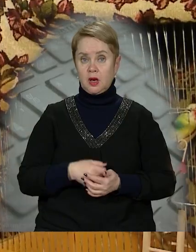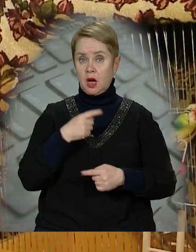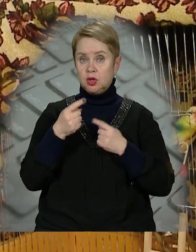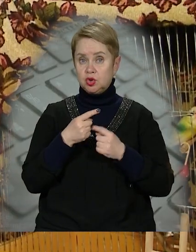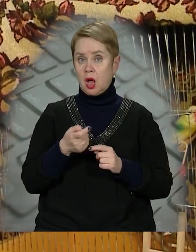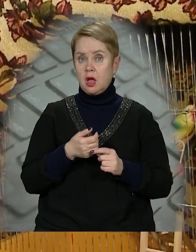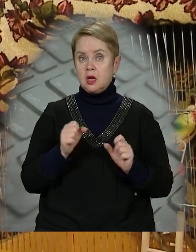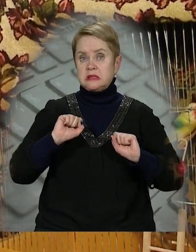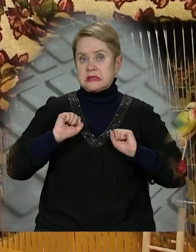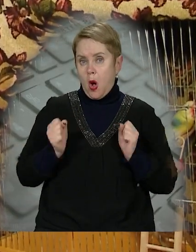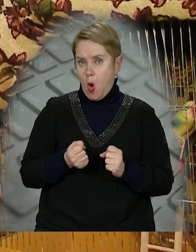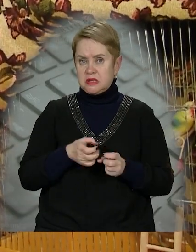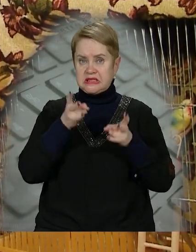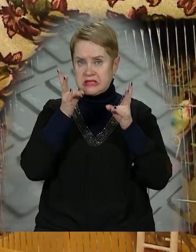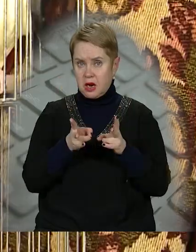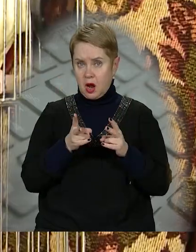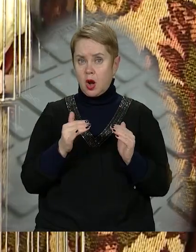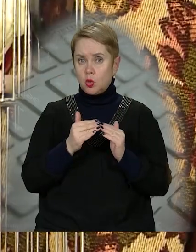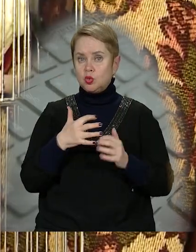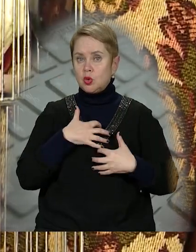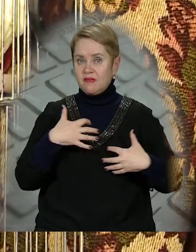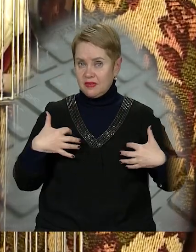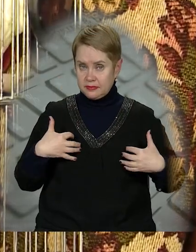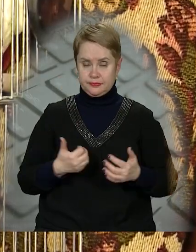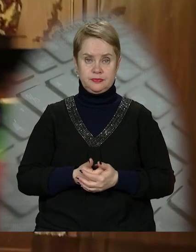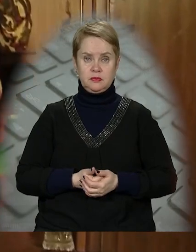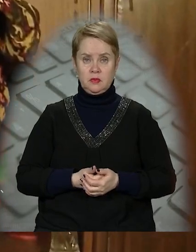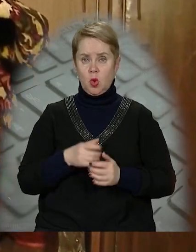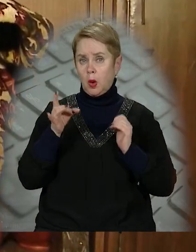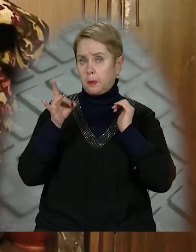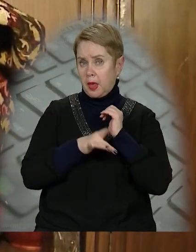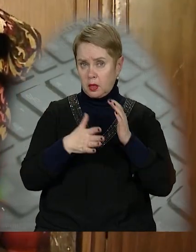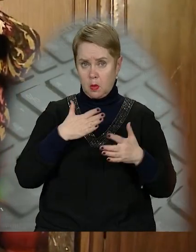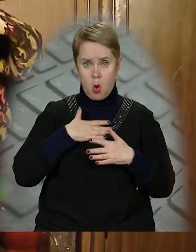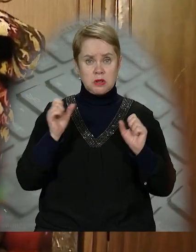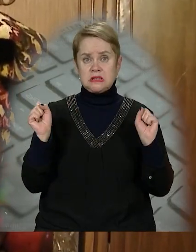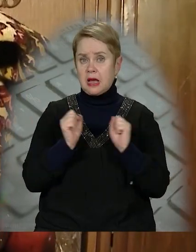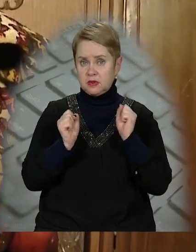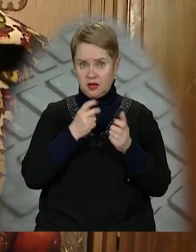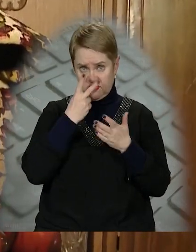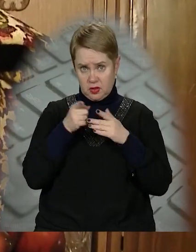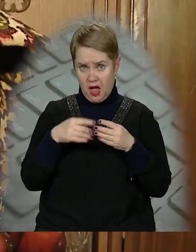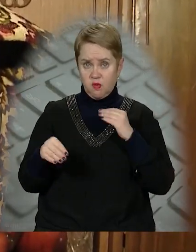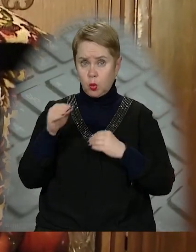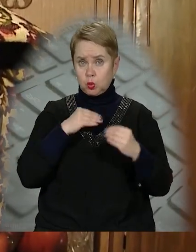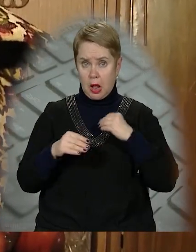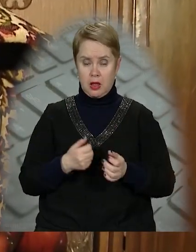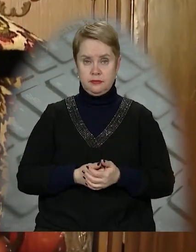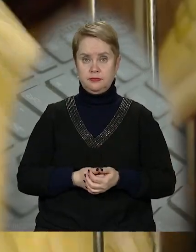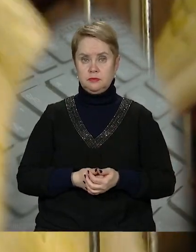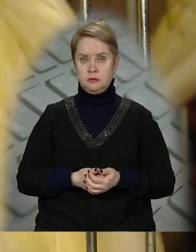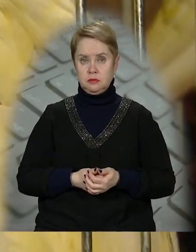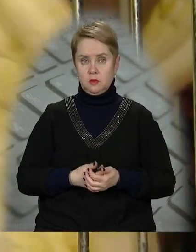Через нестерпний холод страждають і хатні улюбленці. Бідненький мій завжди замерзає. Видите, як я його окутала?